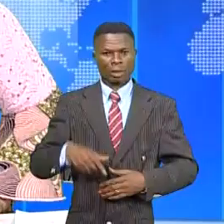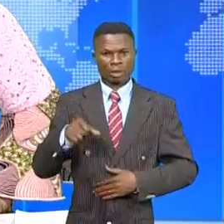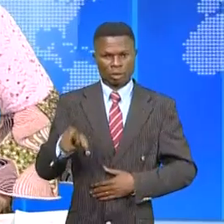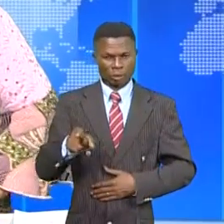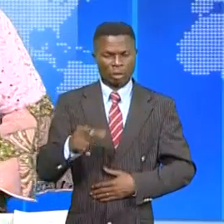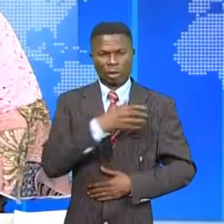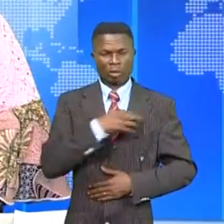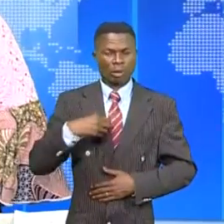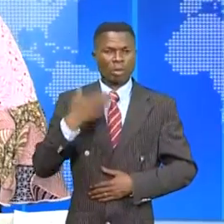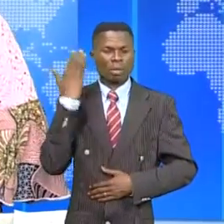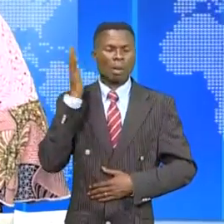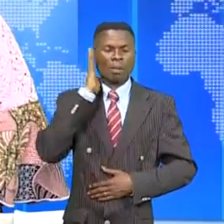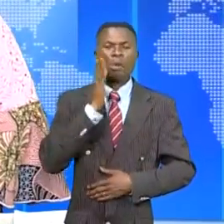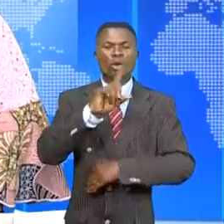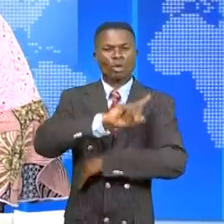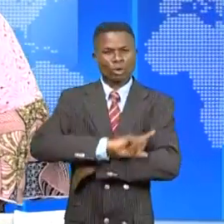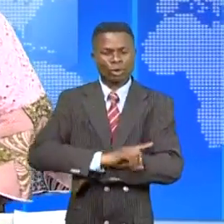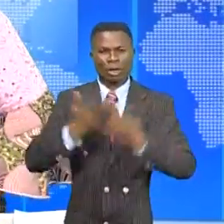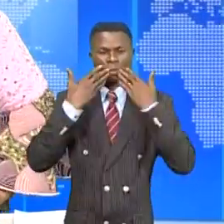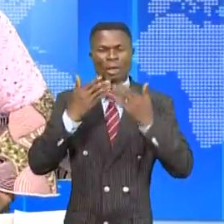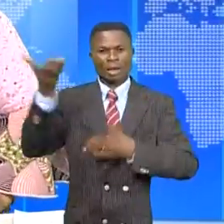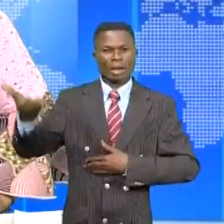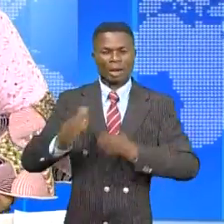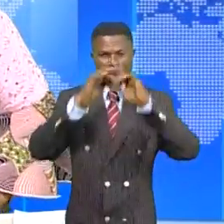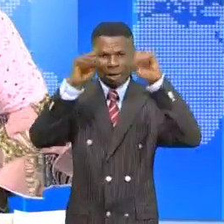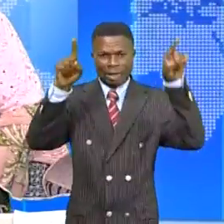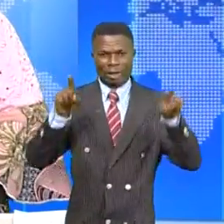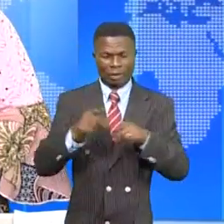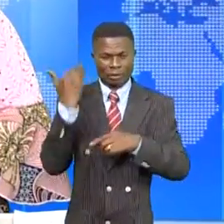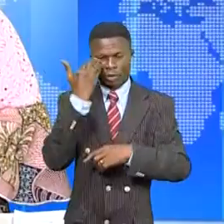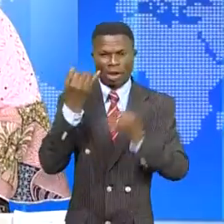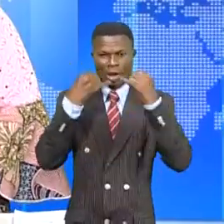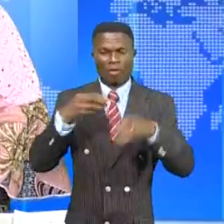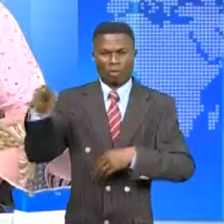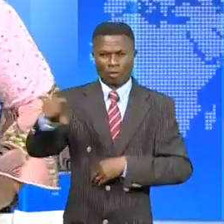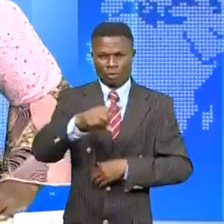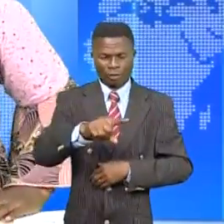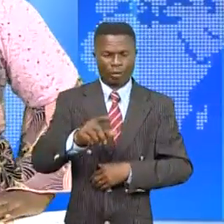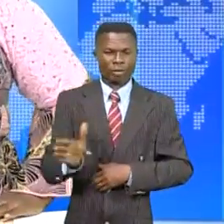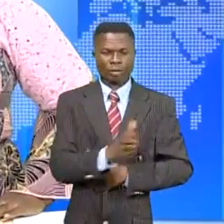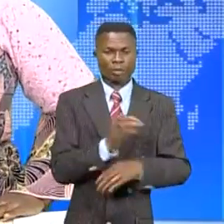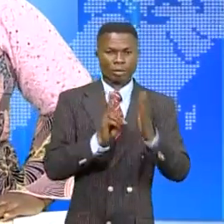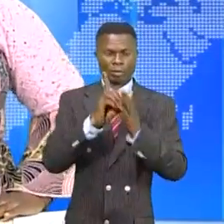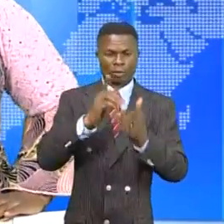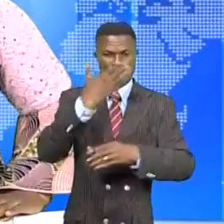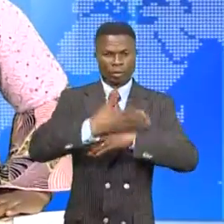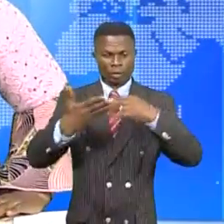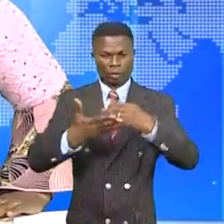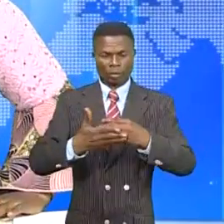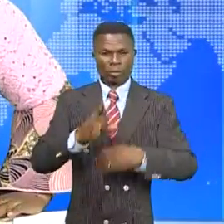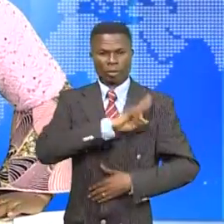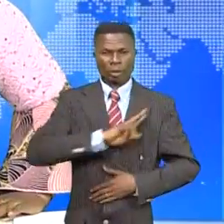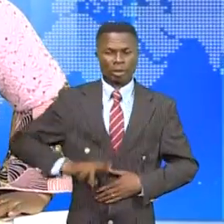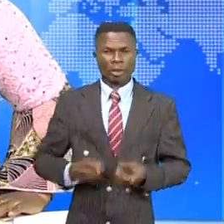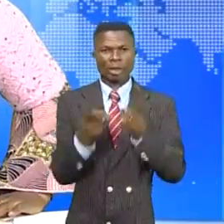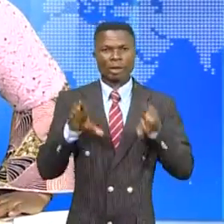Madame, Messieurs, bonjour et merci de nous recevoir chez vous pour vous informer. Le développement des infrastructures en plus démocratique